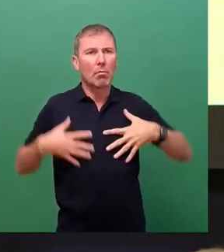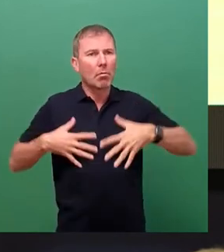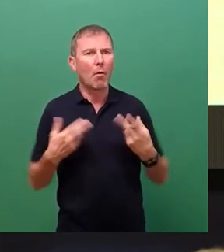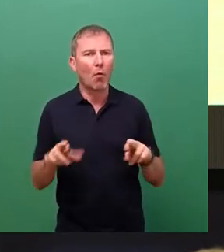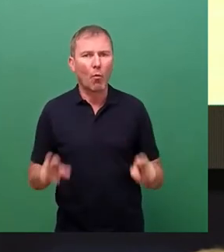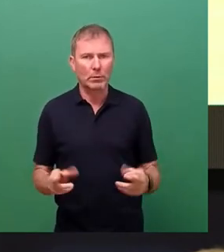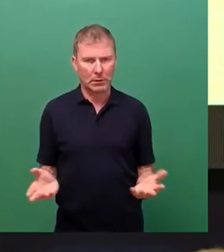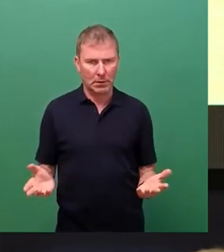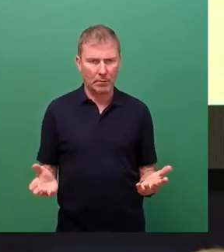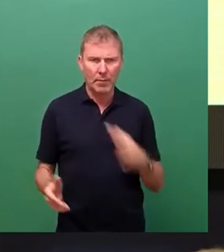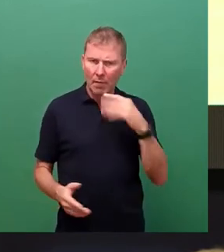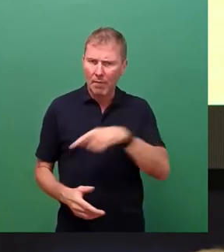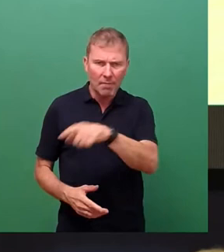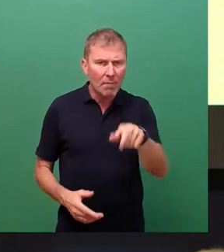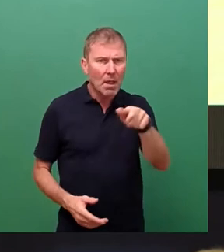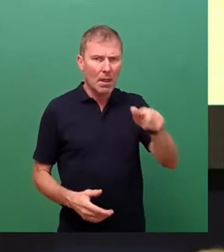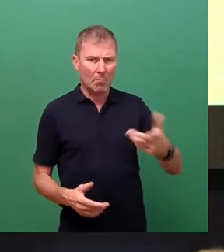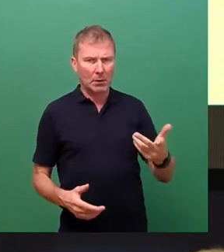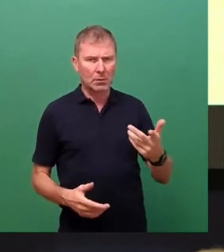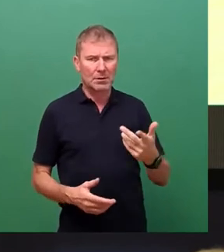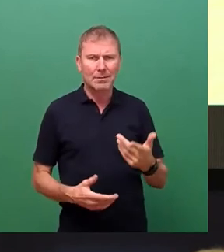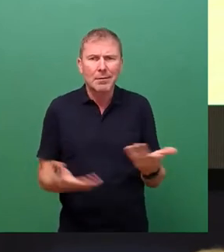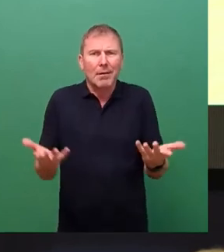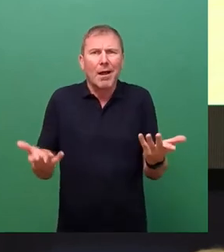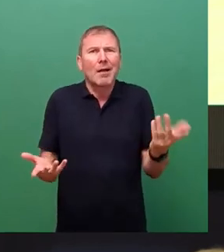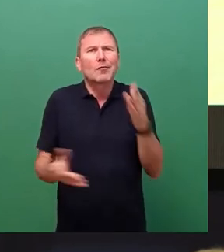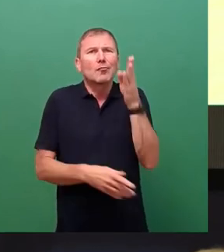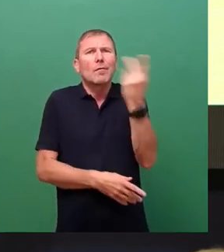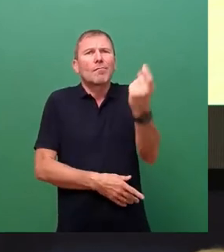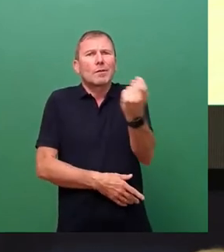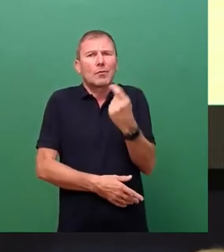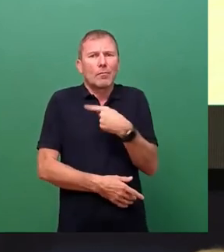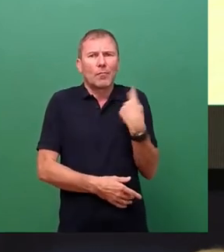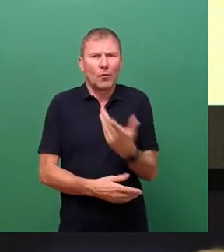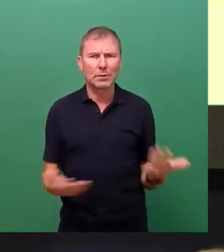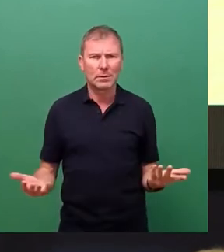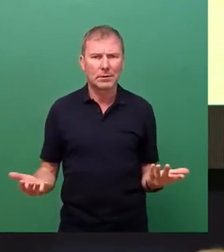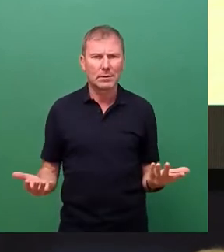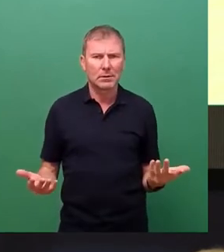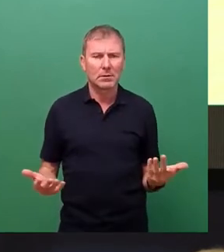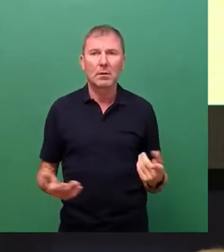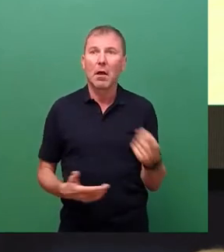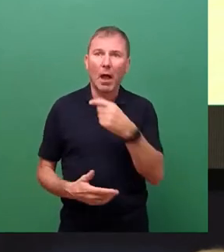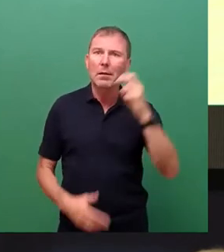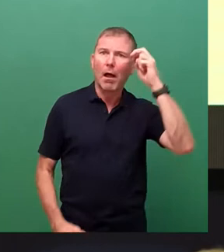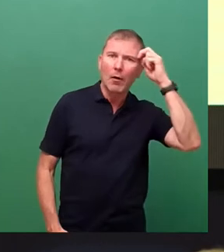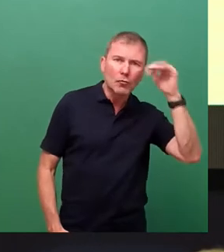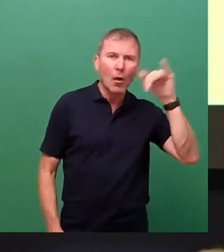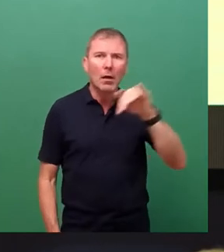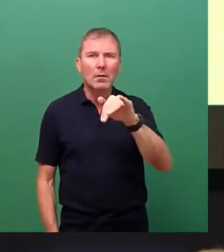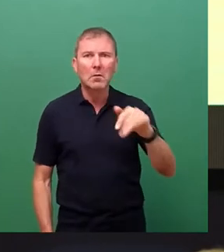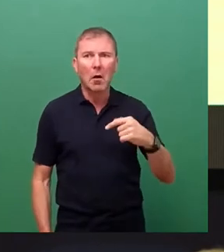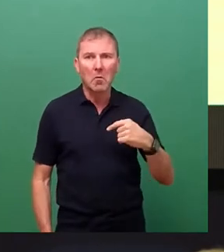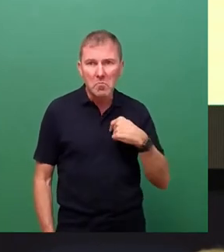Viele Menschen fragen sich, was da auf sie zukommt. Nicht wenige treibt die Sorge um, ob sie